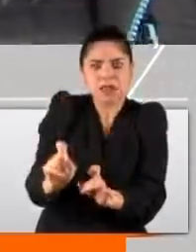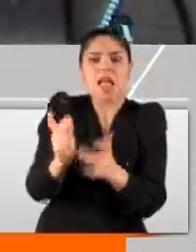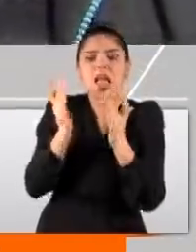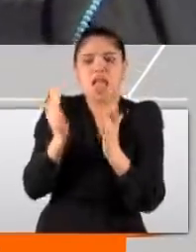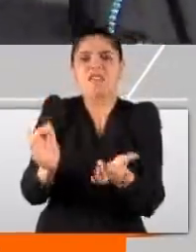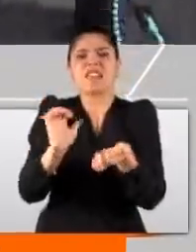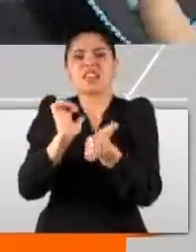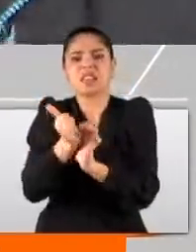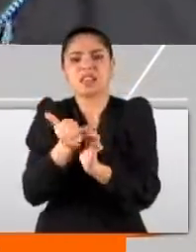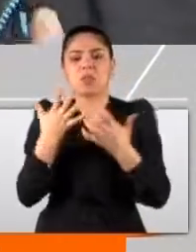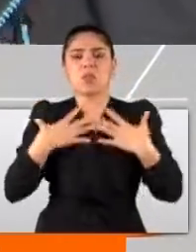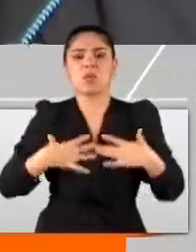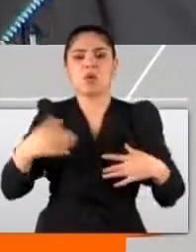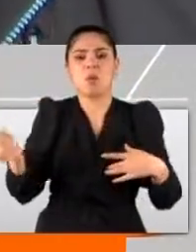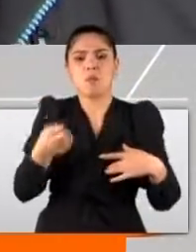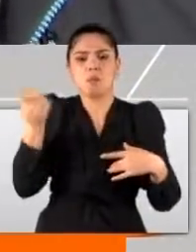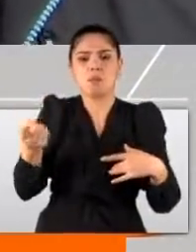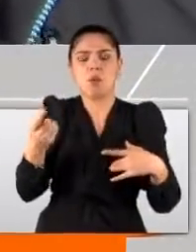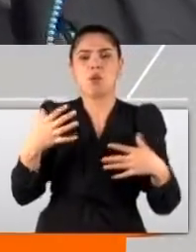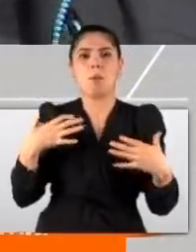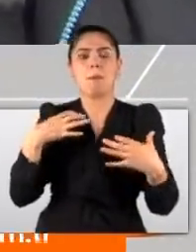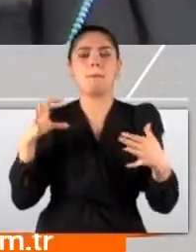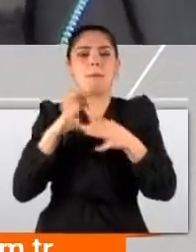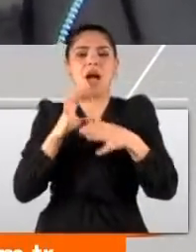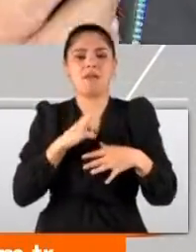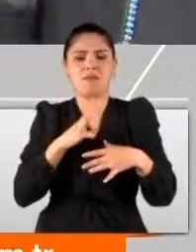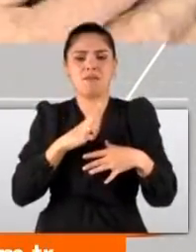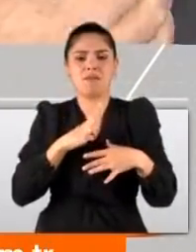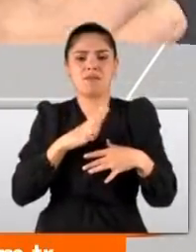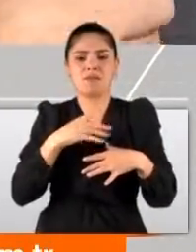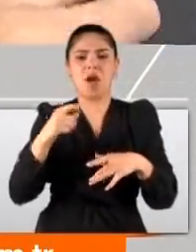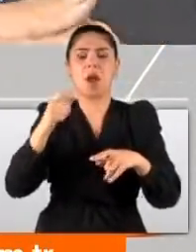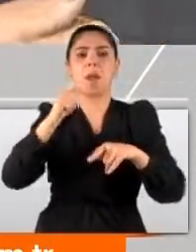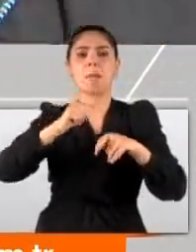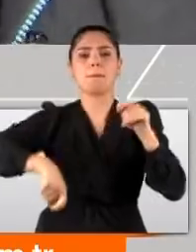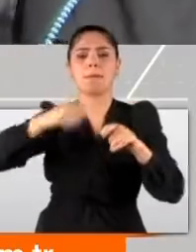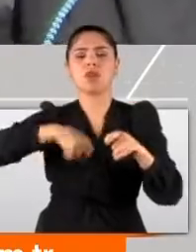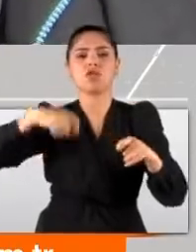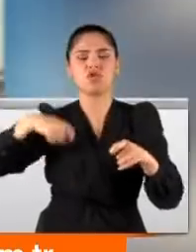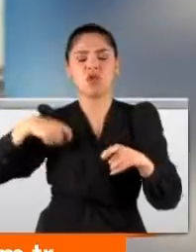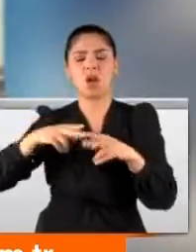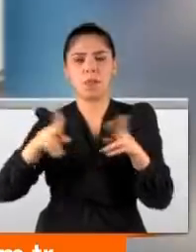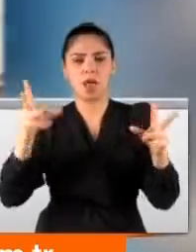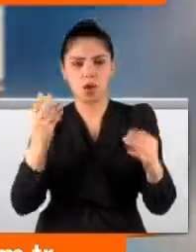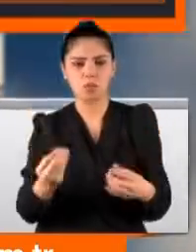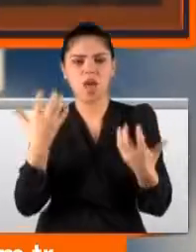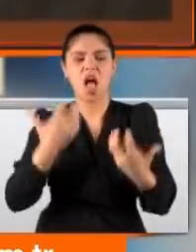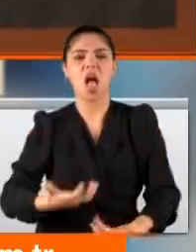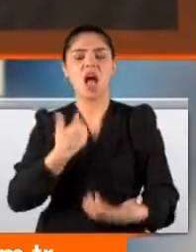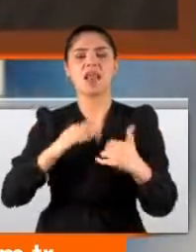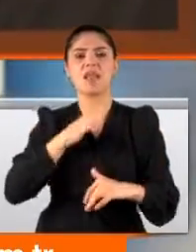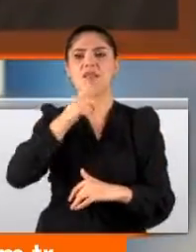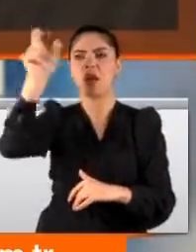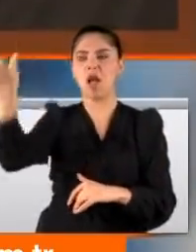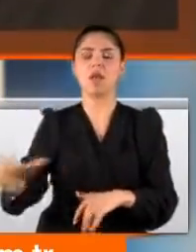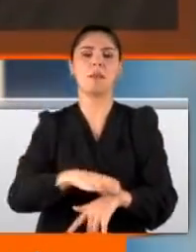olduğu yere sıkışmış, üstündeki motor kayışlarla bağlı olduğu için. Hatta bıçak kullanarak üstünden kesmişler kayışlarını. Ağır yaralanan talihsiz